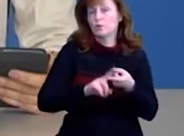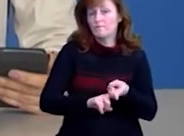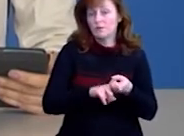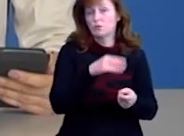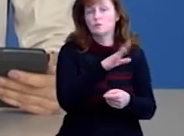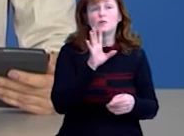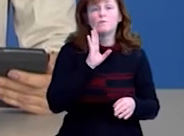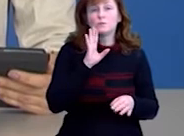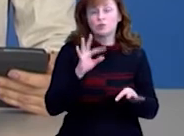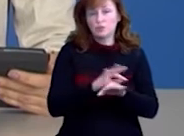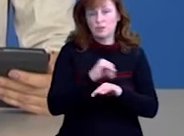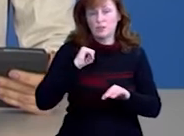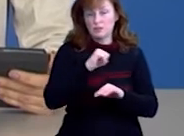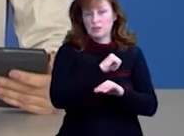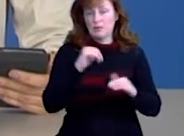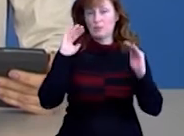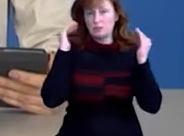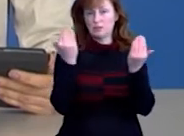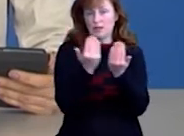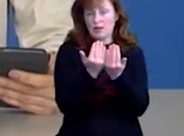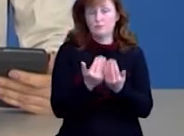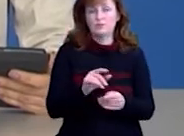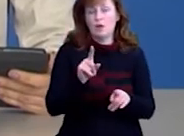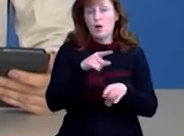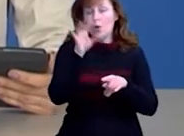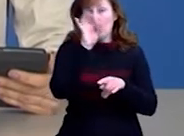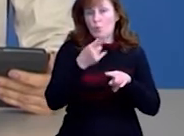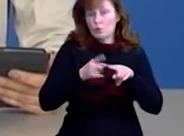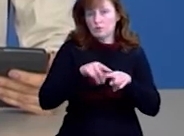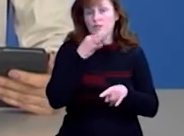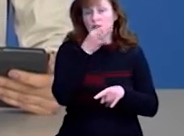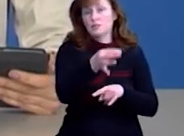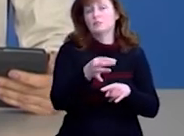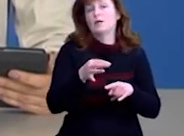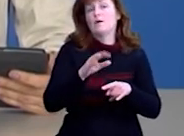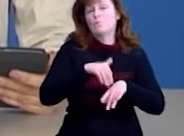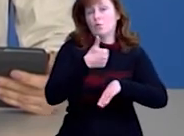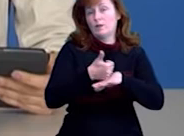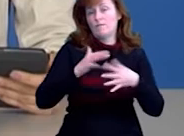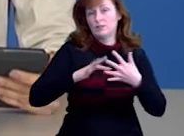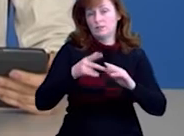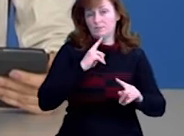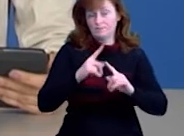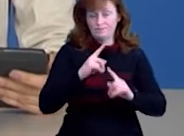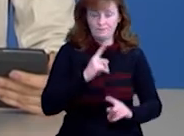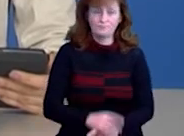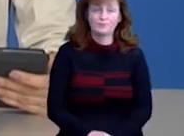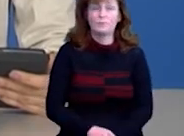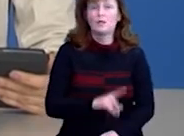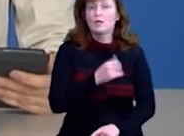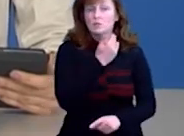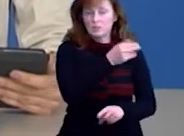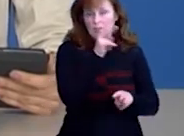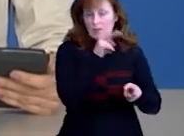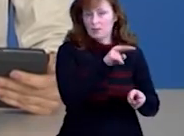Жінка вдома, на самоізоляції. Про це суспільному, сказав сільський голова Красносільського Борзнянського району Микола Одарич. За